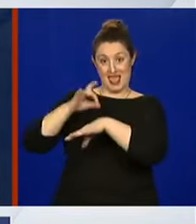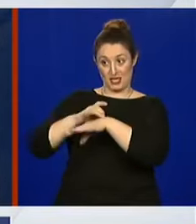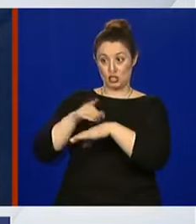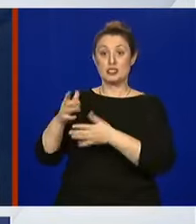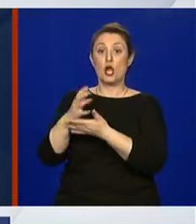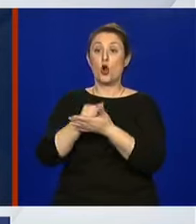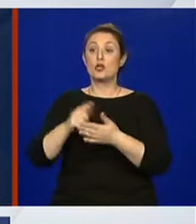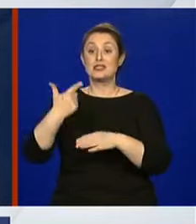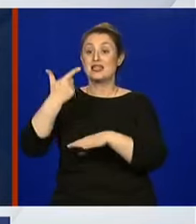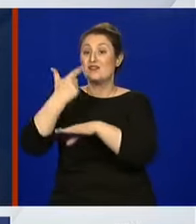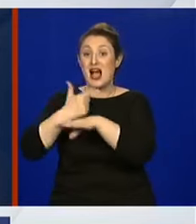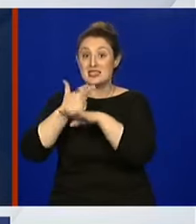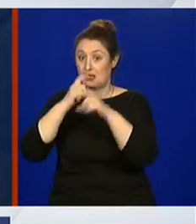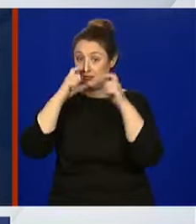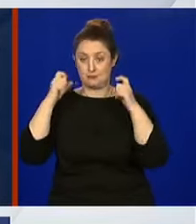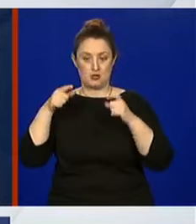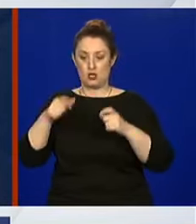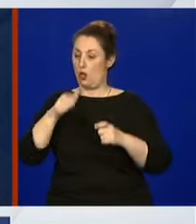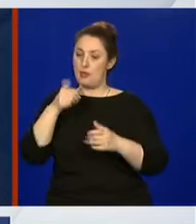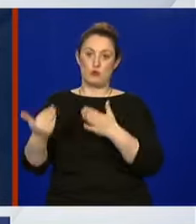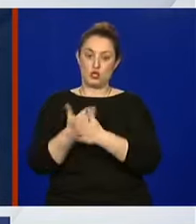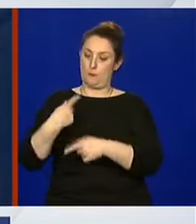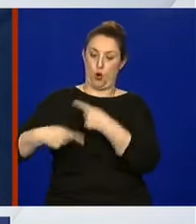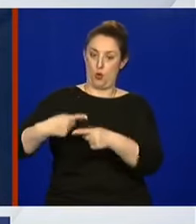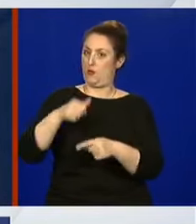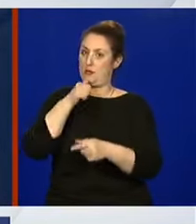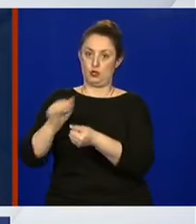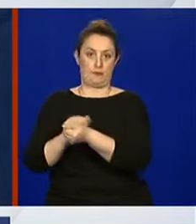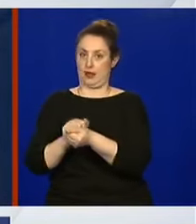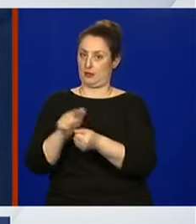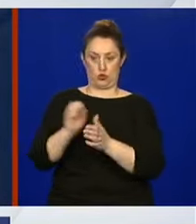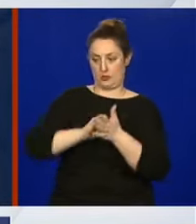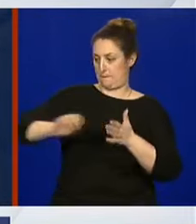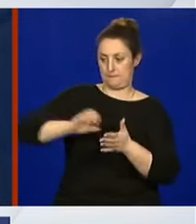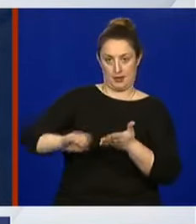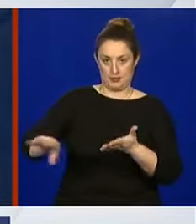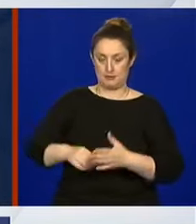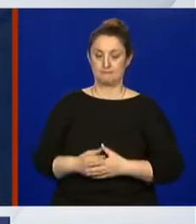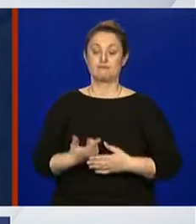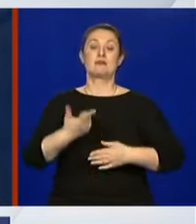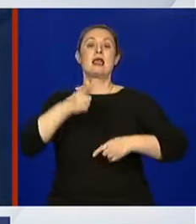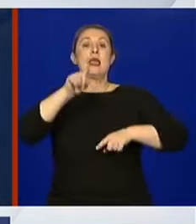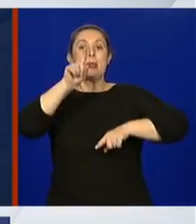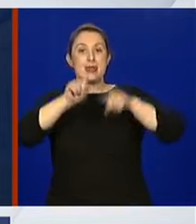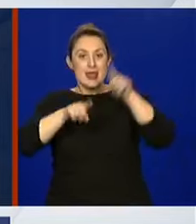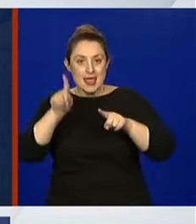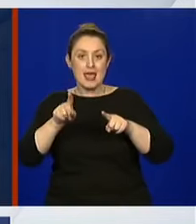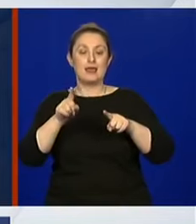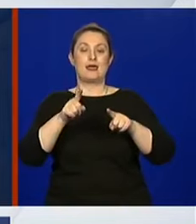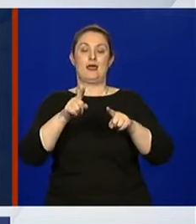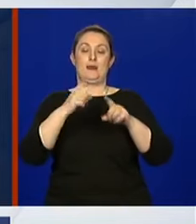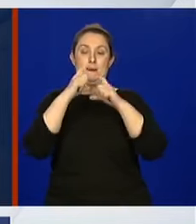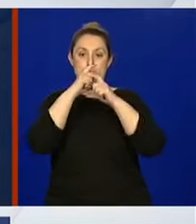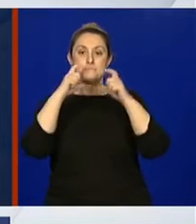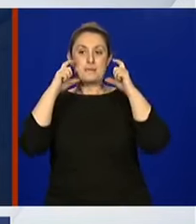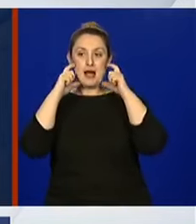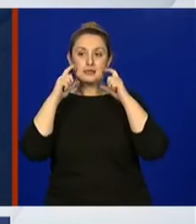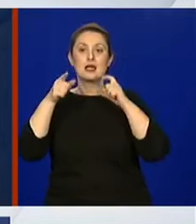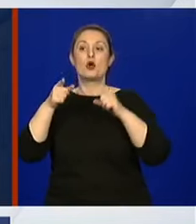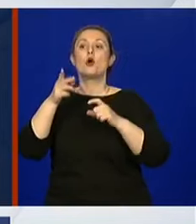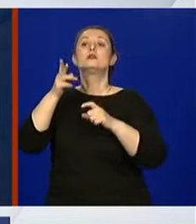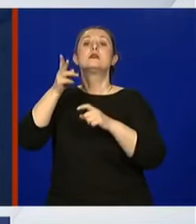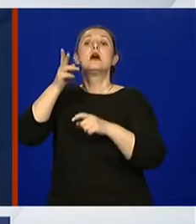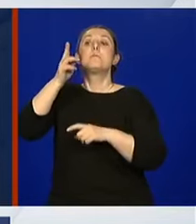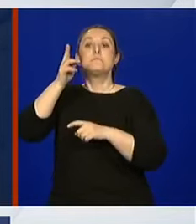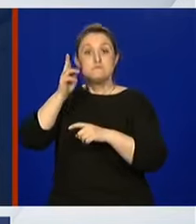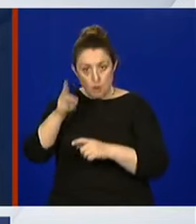Ona se ne može prati i ne može se ponovo upotrijebiti. Postoje načine na koji se neke od tih zaštitnih maske i kirurških možu sterilizirati i ponovo